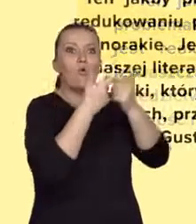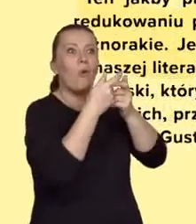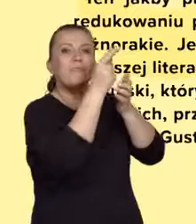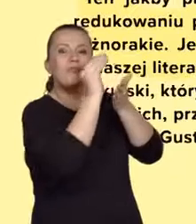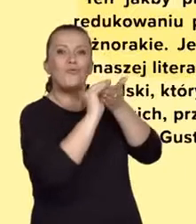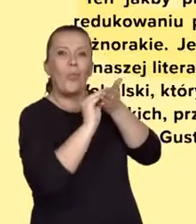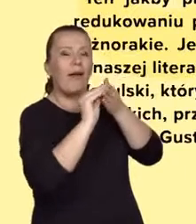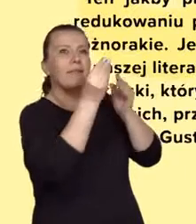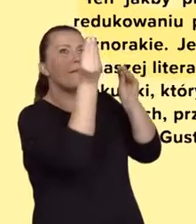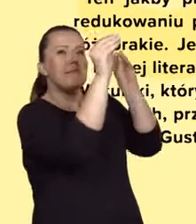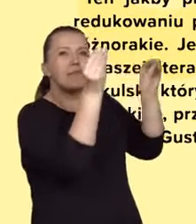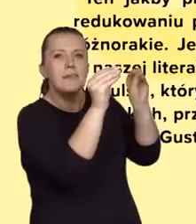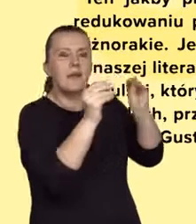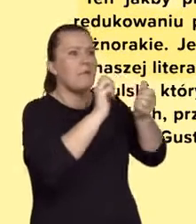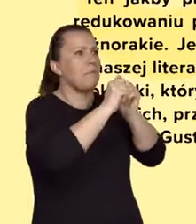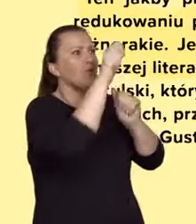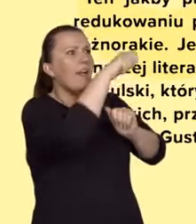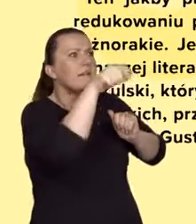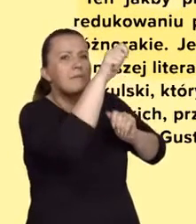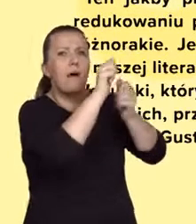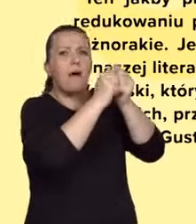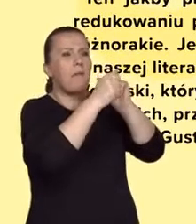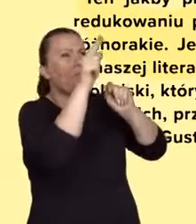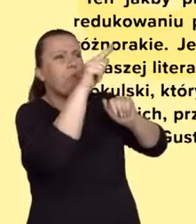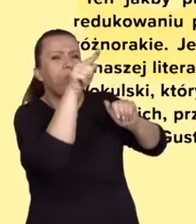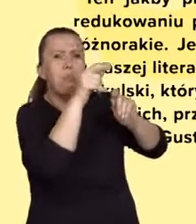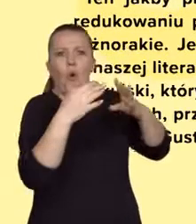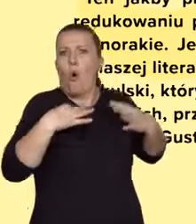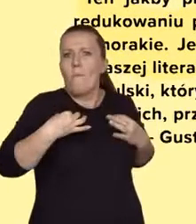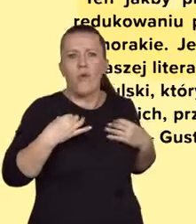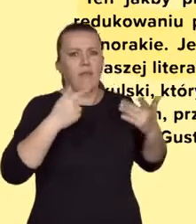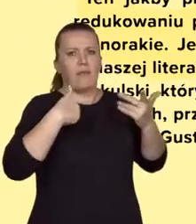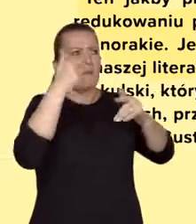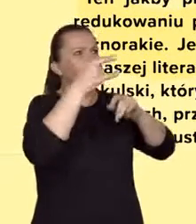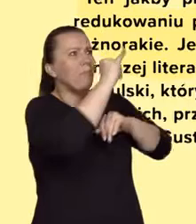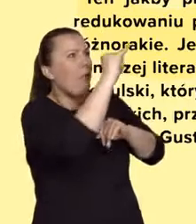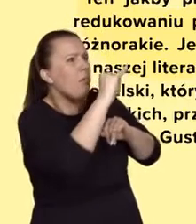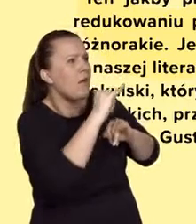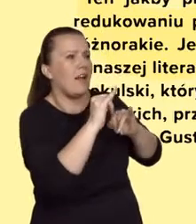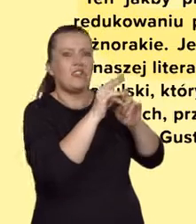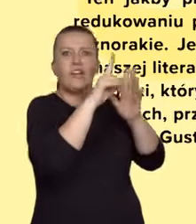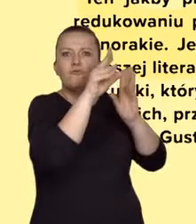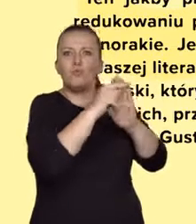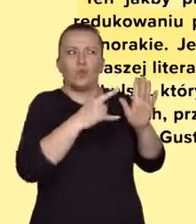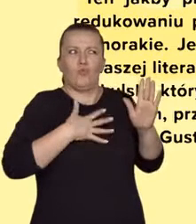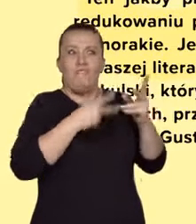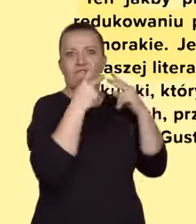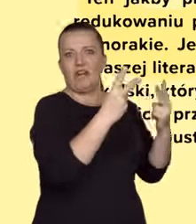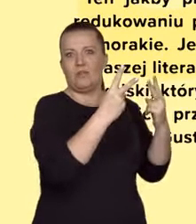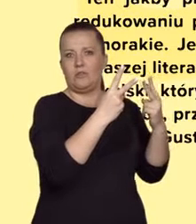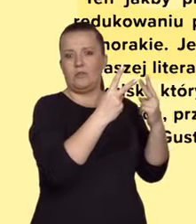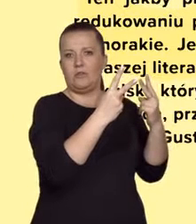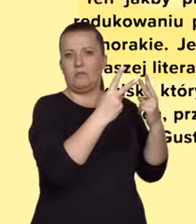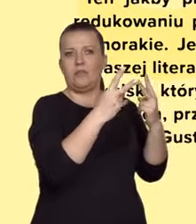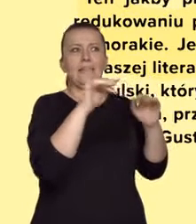notować, robić notatki na marginesach. Zaznaczaj, co jest dla Ciebie istotne. Stosuj swój własny system notatek.